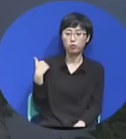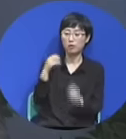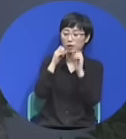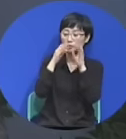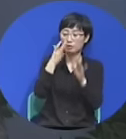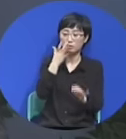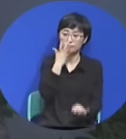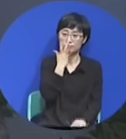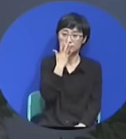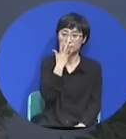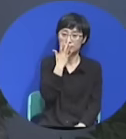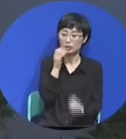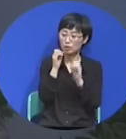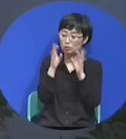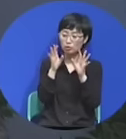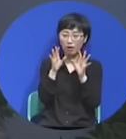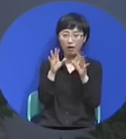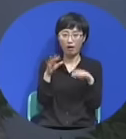전도를 모른다니까요.